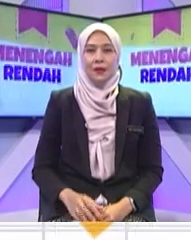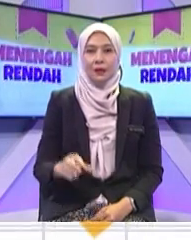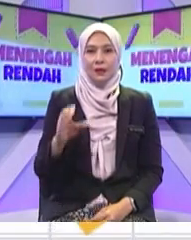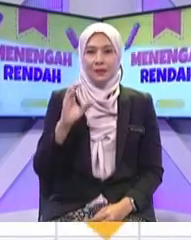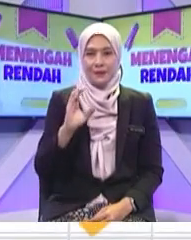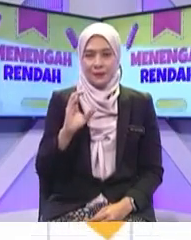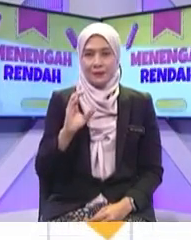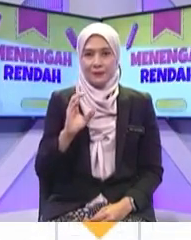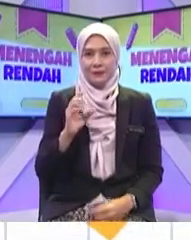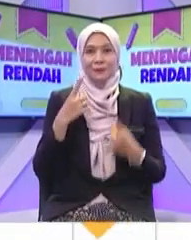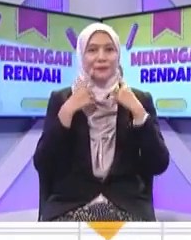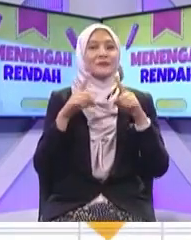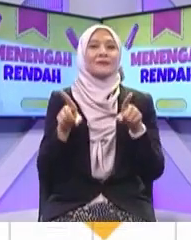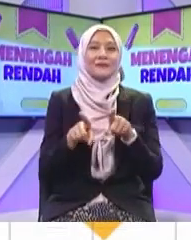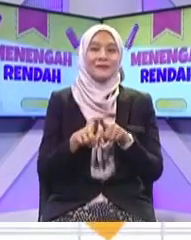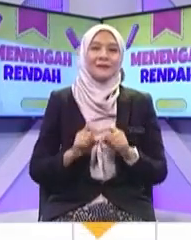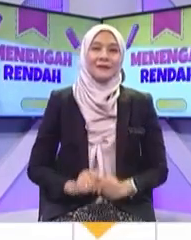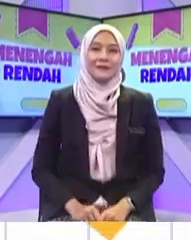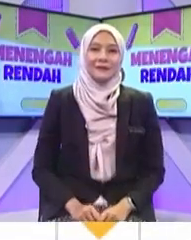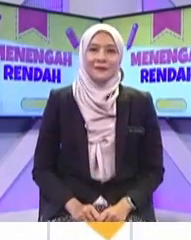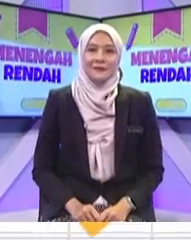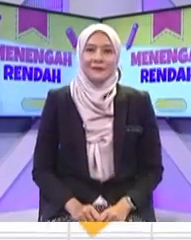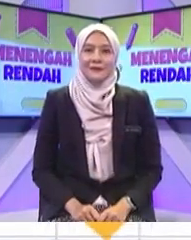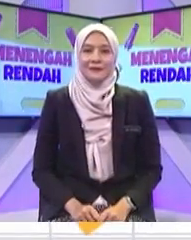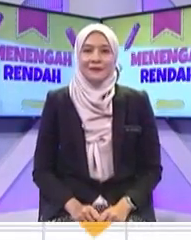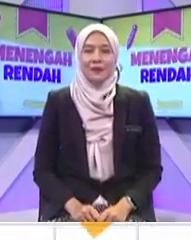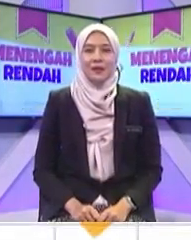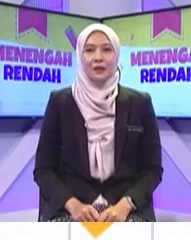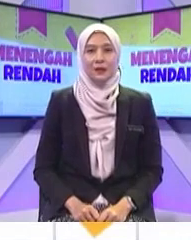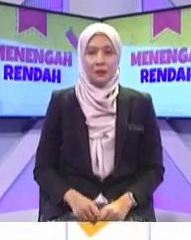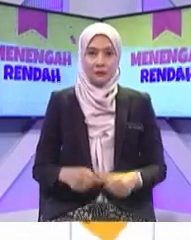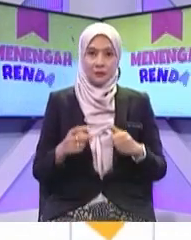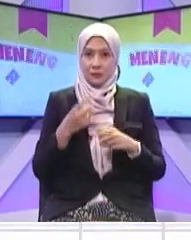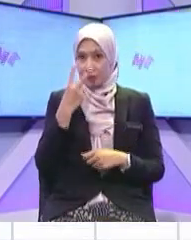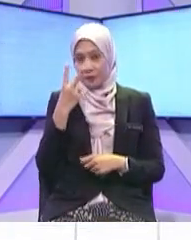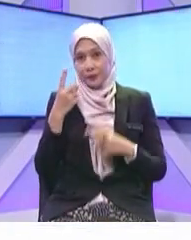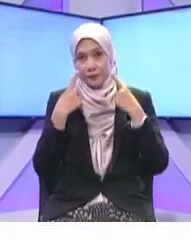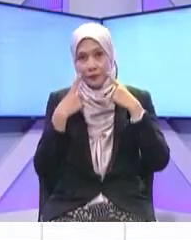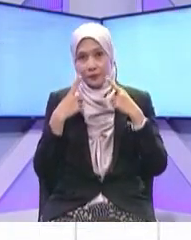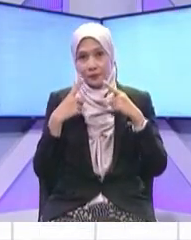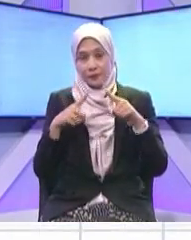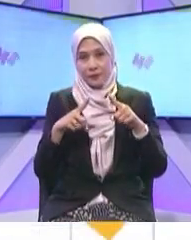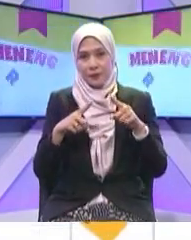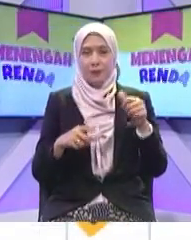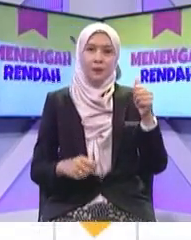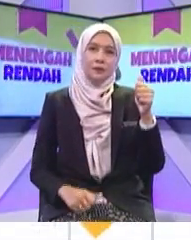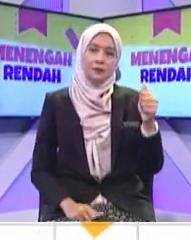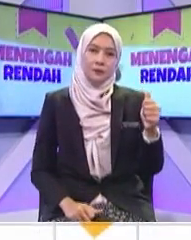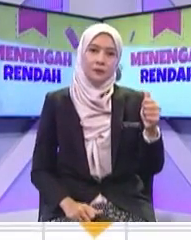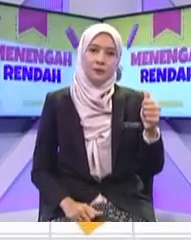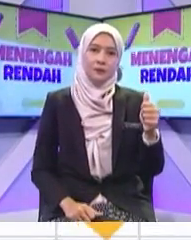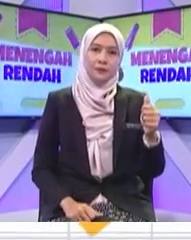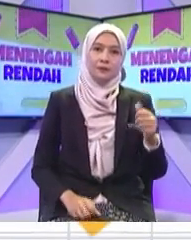tele sidang tele sidang juga, kita tengok jawapan dia A, i dagang, i dagang ni berniaga dalam talian tak sesuai untuk murid